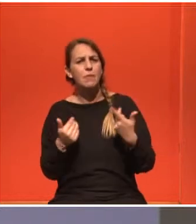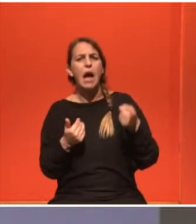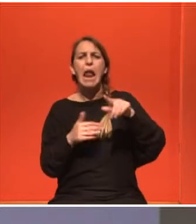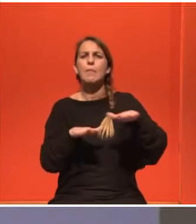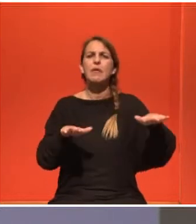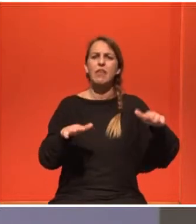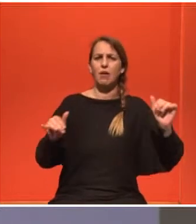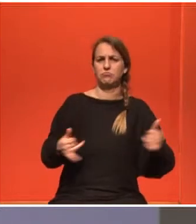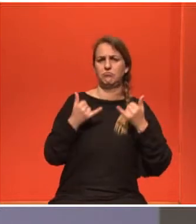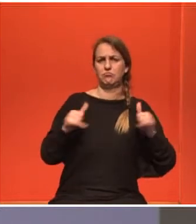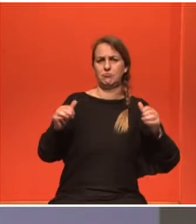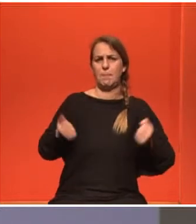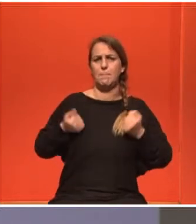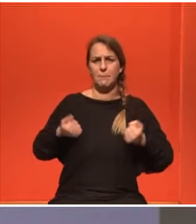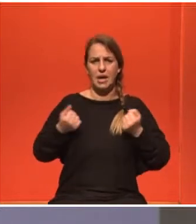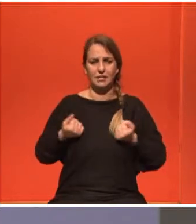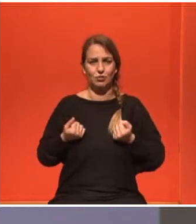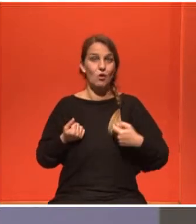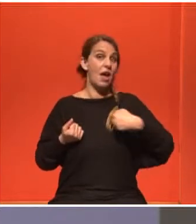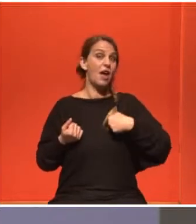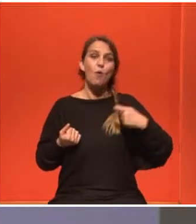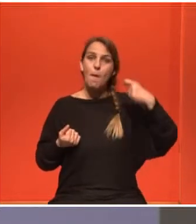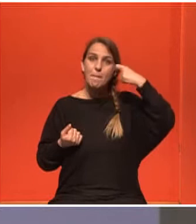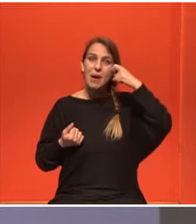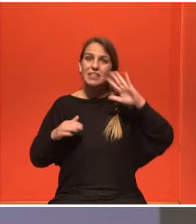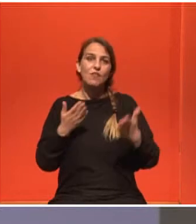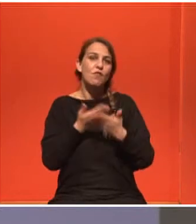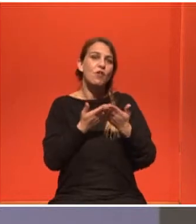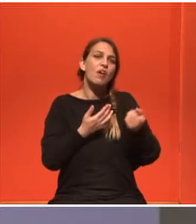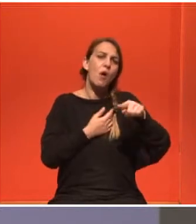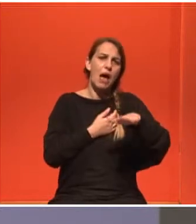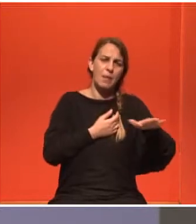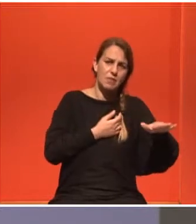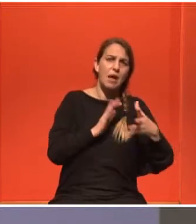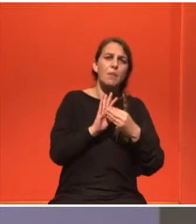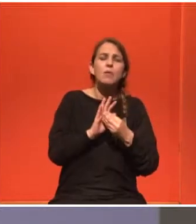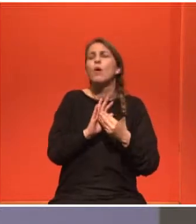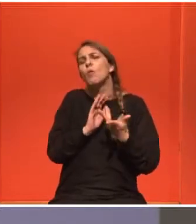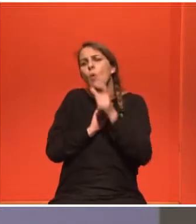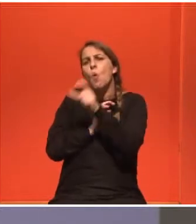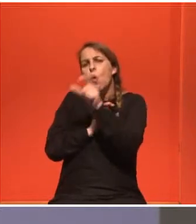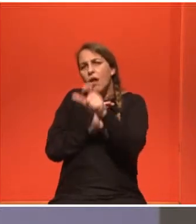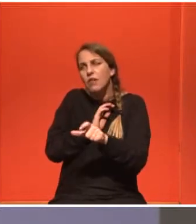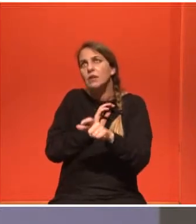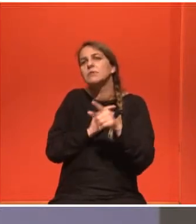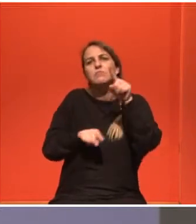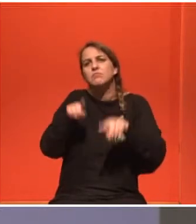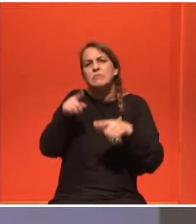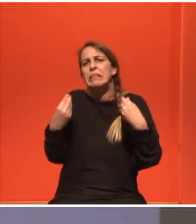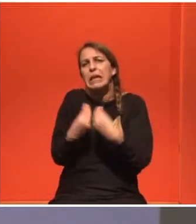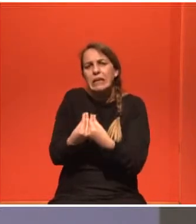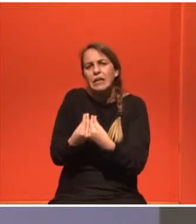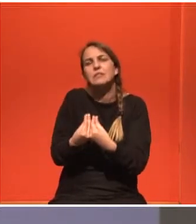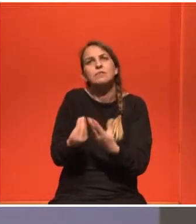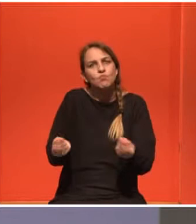παιδιά μου άρεσε πάρα πολύ να νιώθω ότι βοηθάω άλλα παιδιά. Δηλαδή ο καθένας βρίσκει αυτό που τον κάνει να νιώθει καλά. Εμένα ήταν